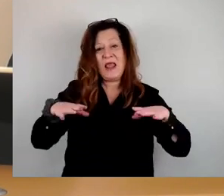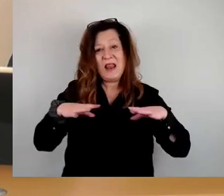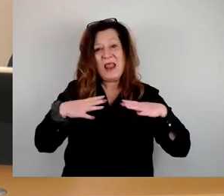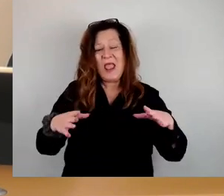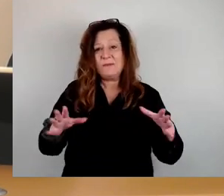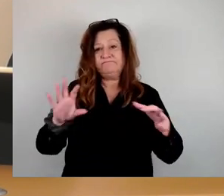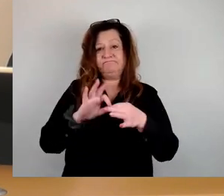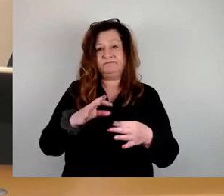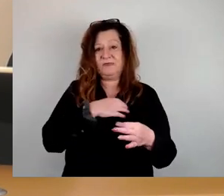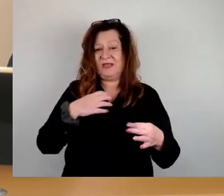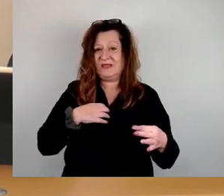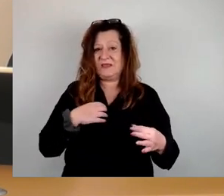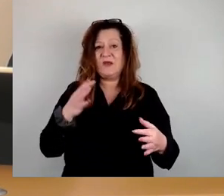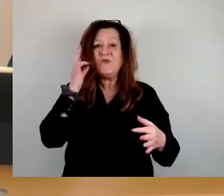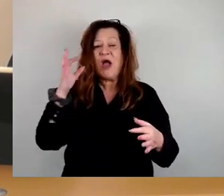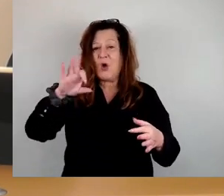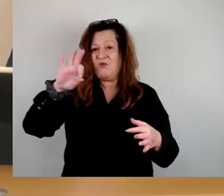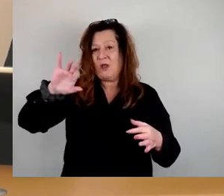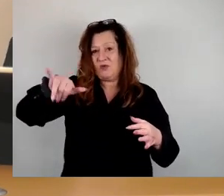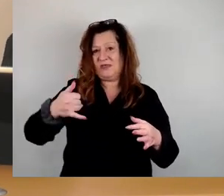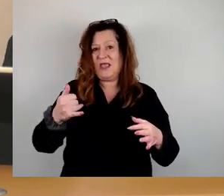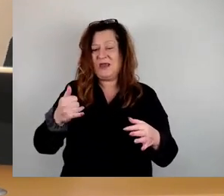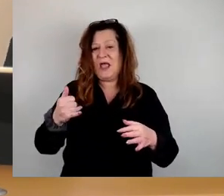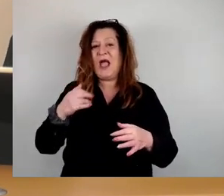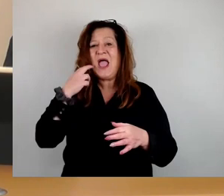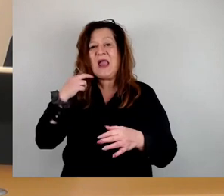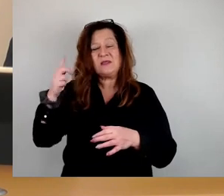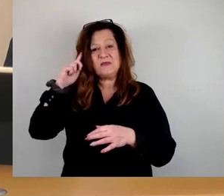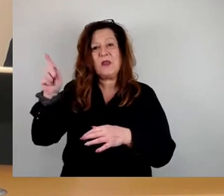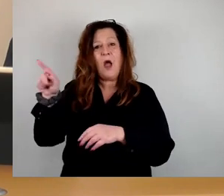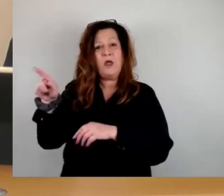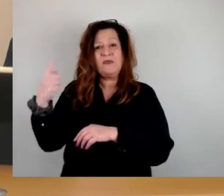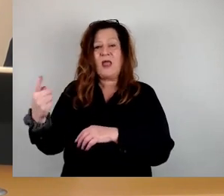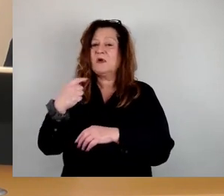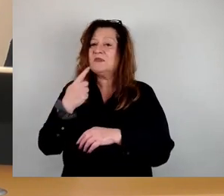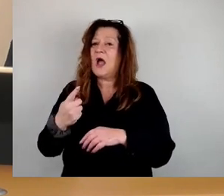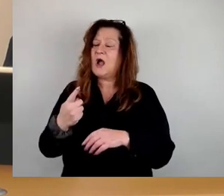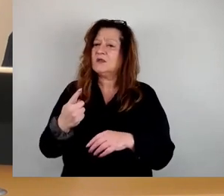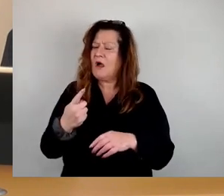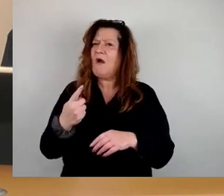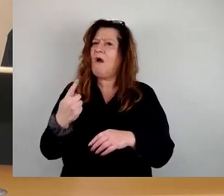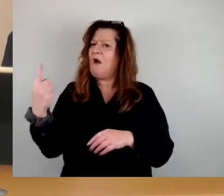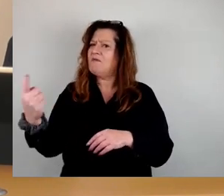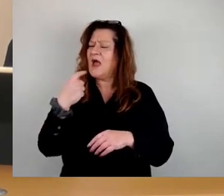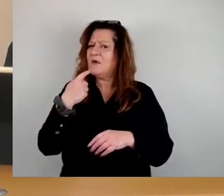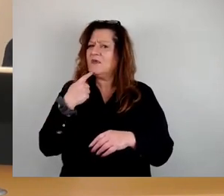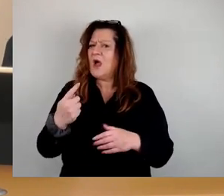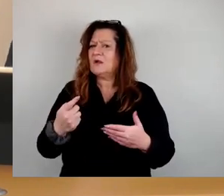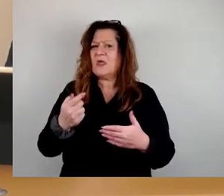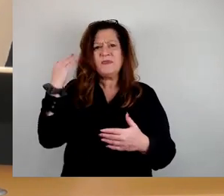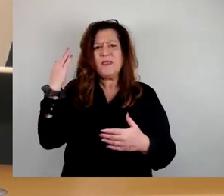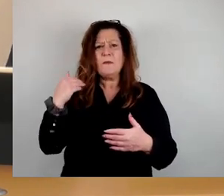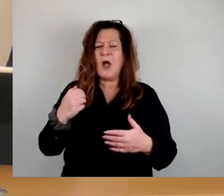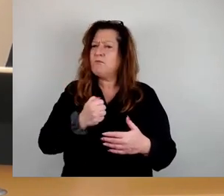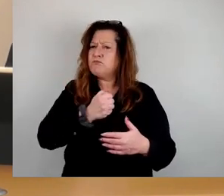Philus-Jene hat im Ältestenrat etwas ausgesprochen, was auch mich seit dem brutalen Überfall der Hamas beschäftigt hat.